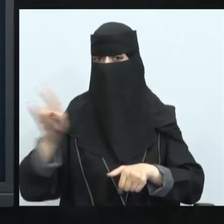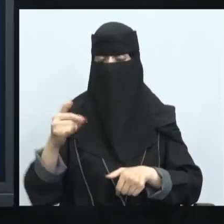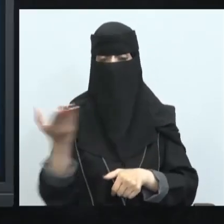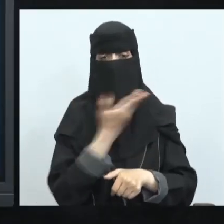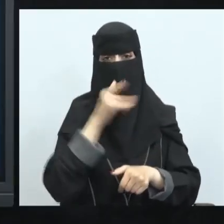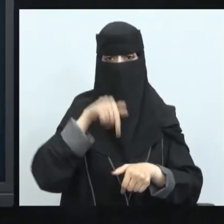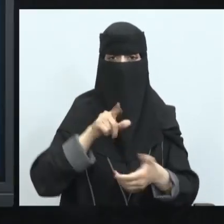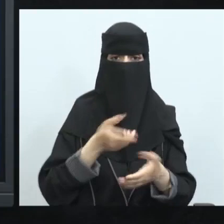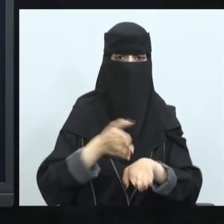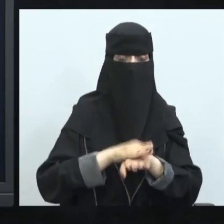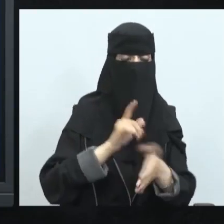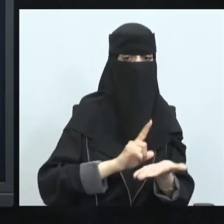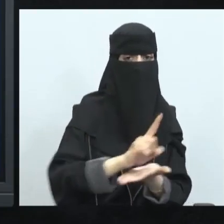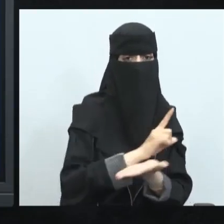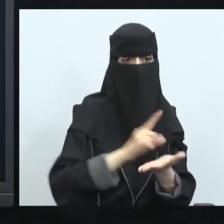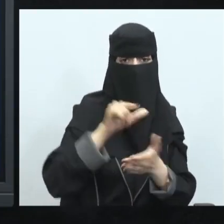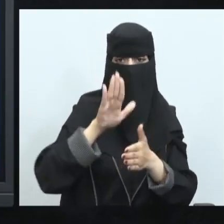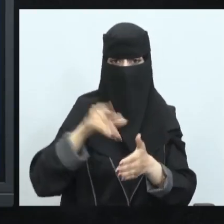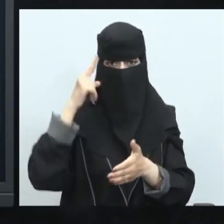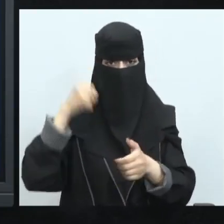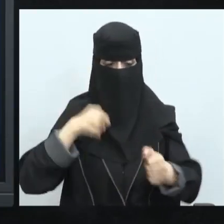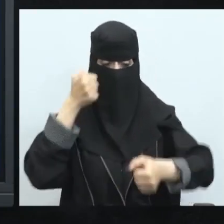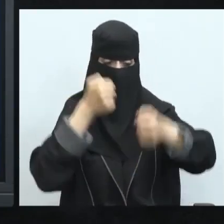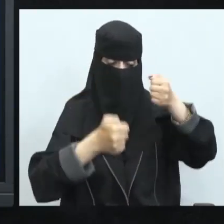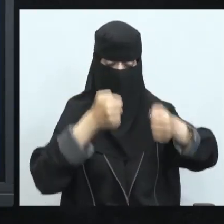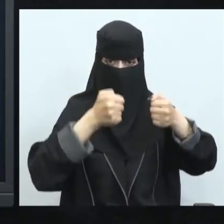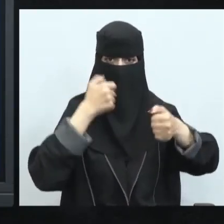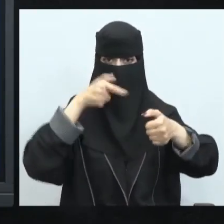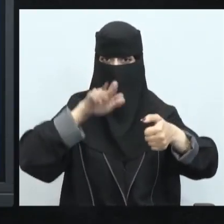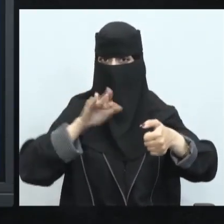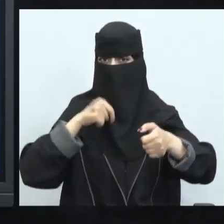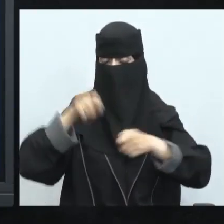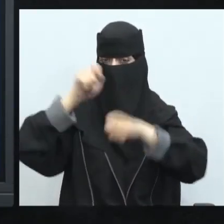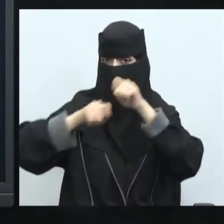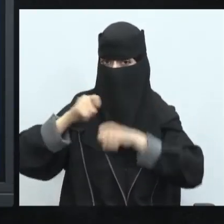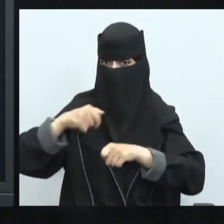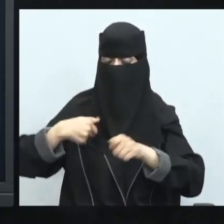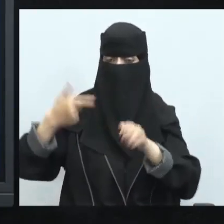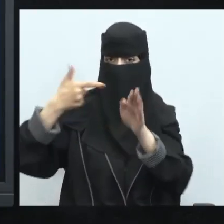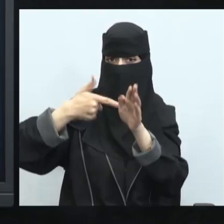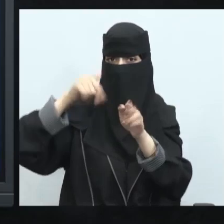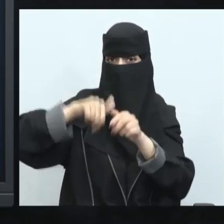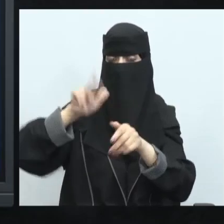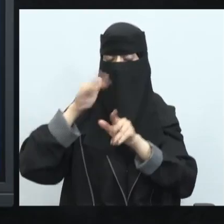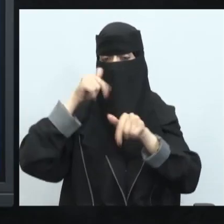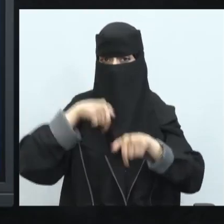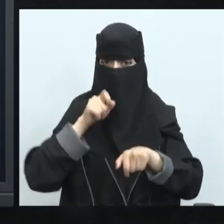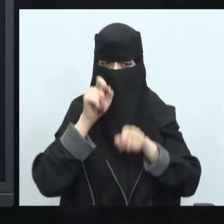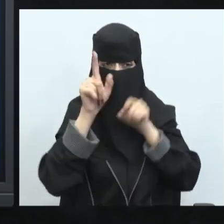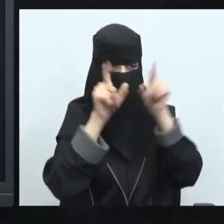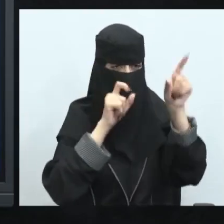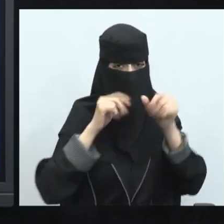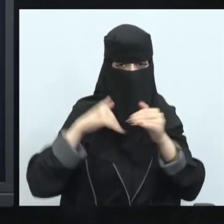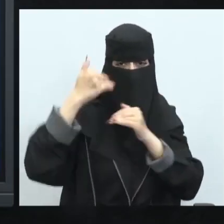البيئة نحن نعلم أن السيارات مثلا أو الاستخدام الديزل أو البنزين إذن سيكون لك انبعاثات